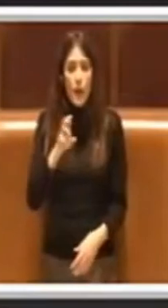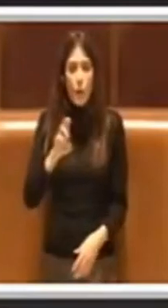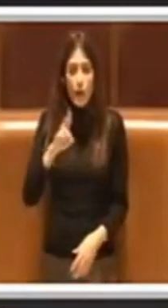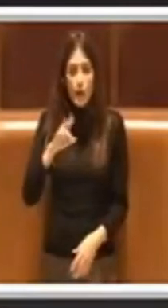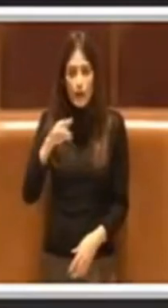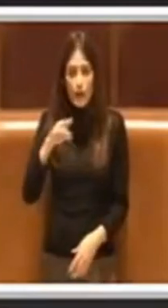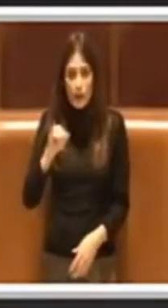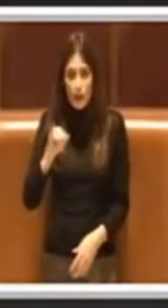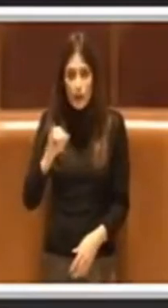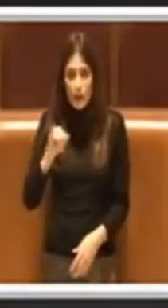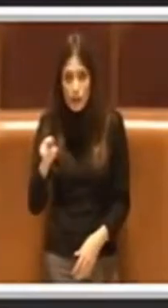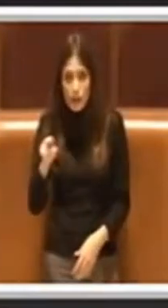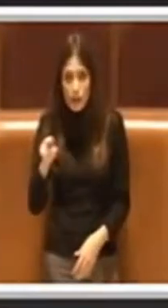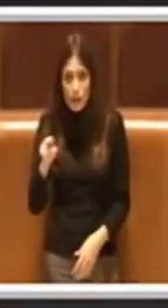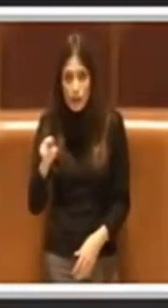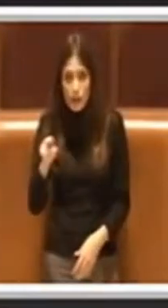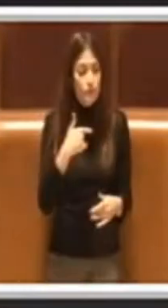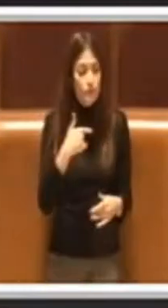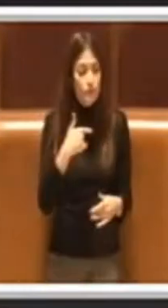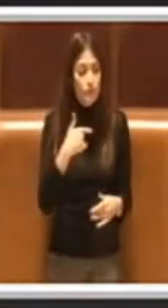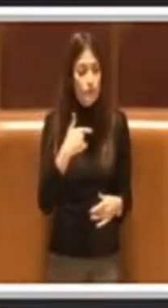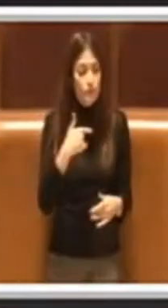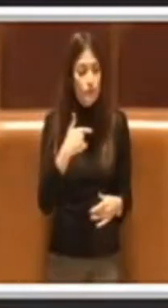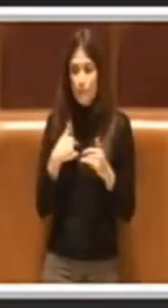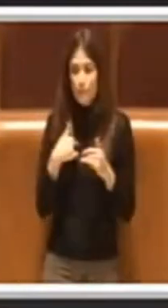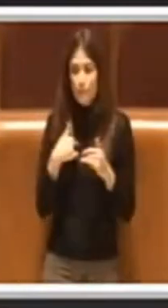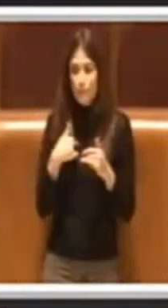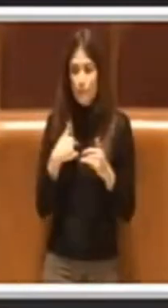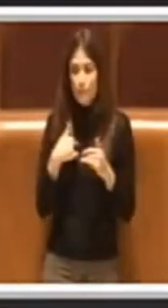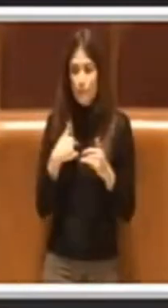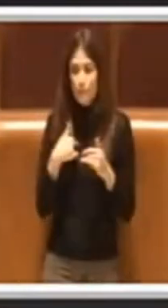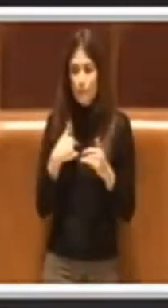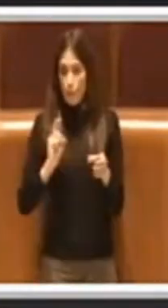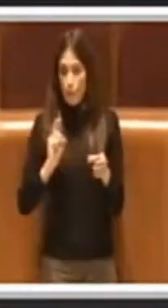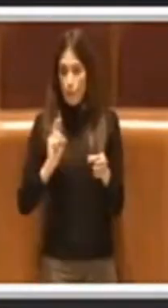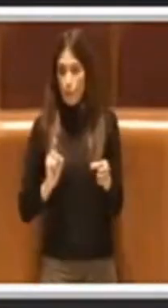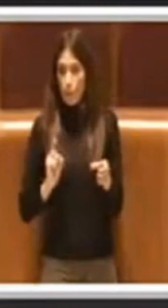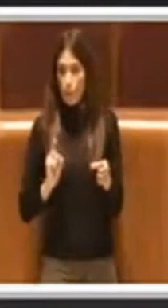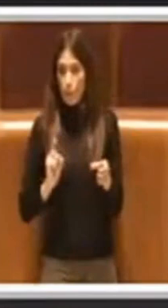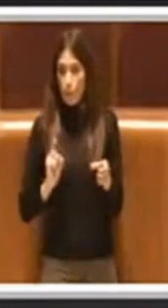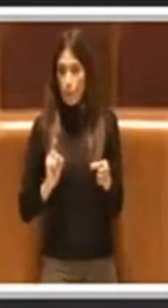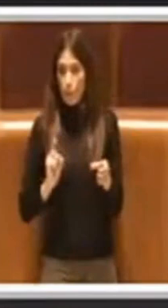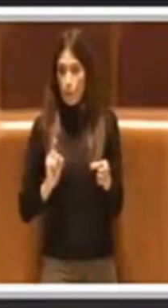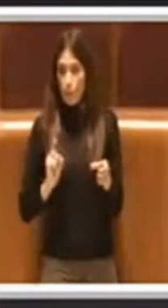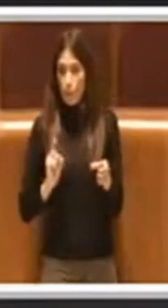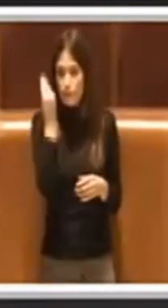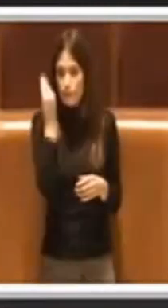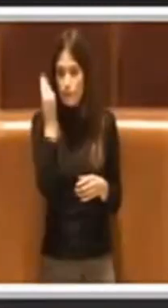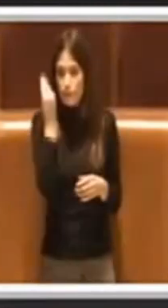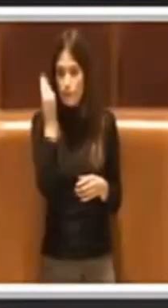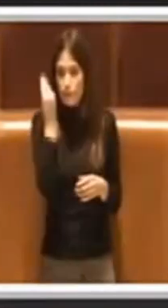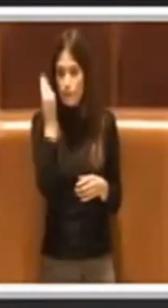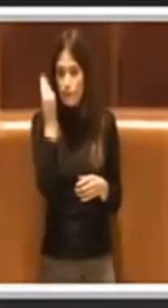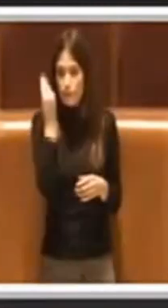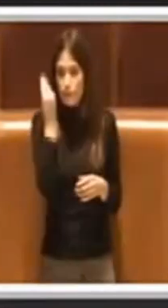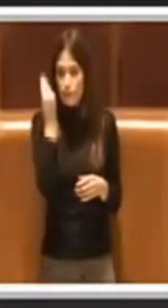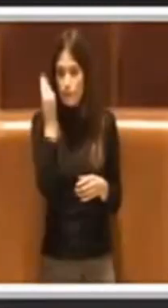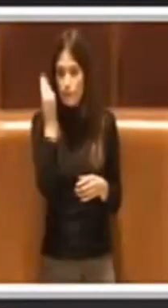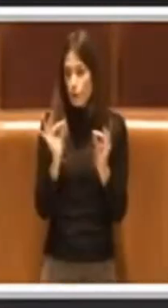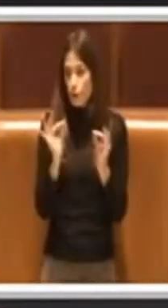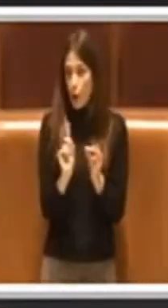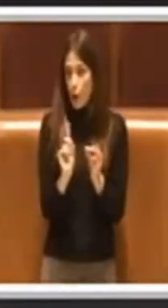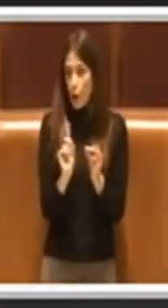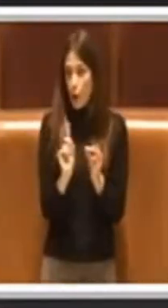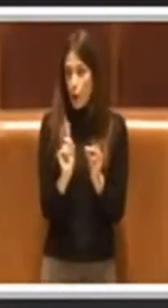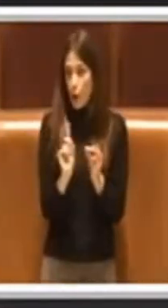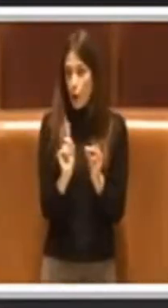Grazie Presidente, indiformità dal gruppo. Io voterò contrario a questa mozione perché